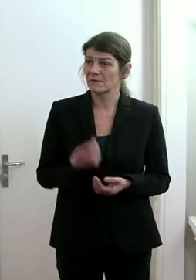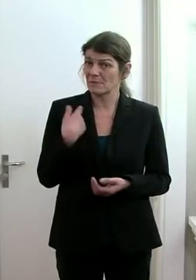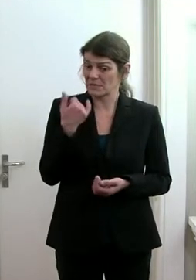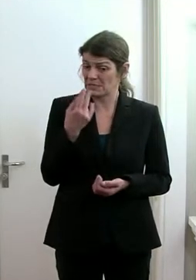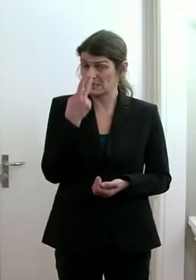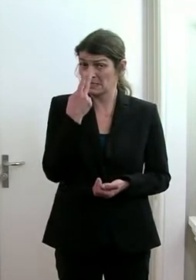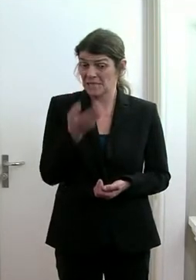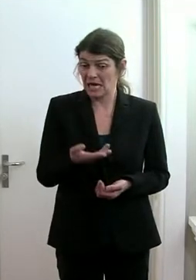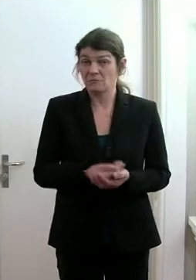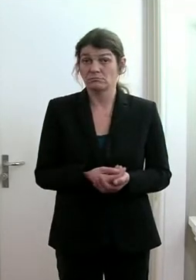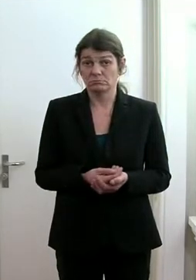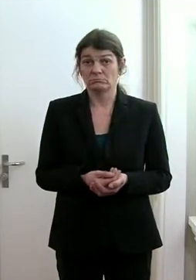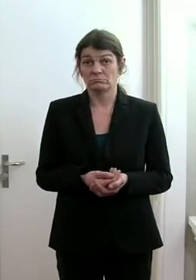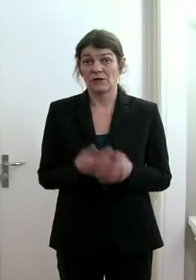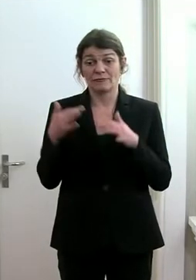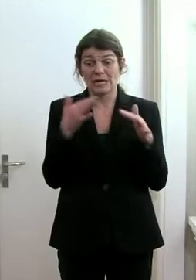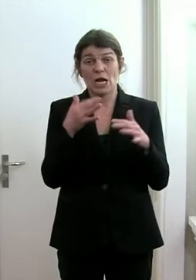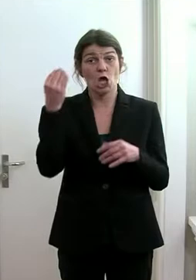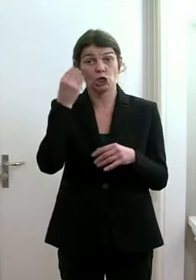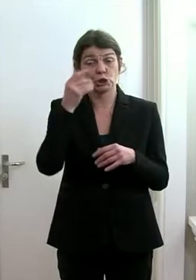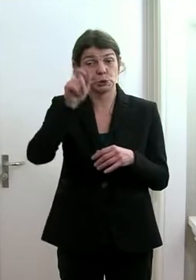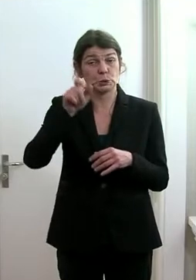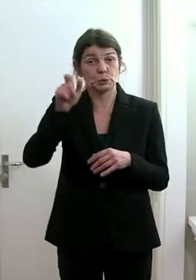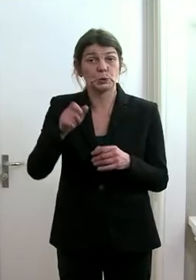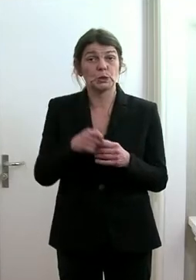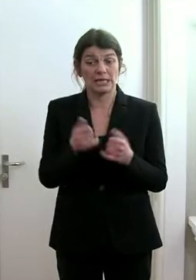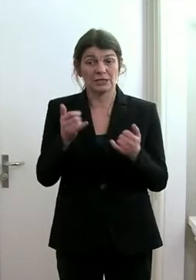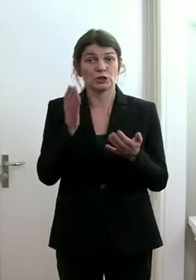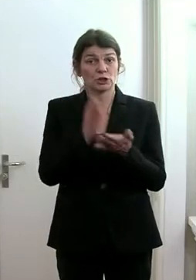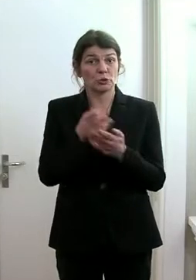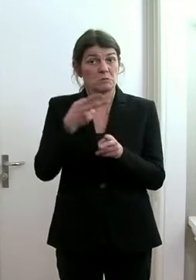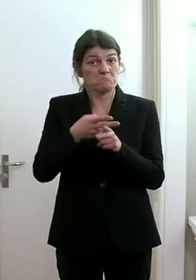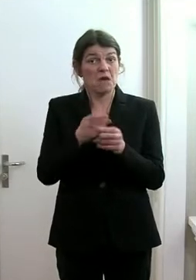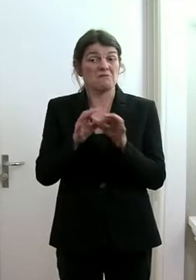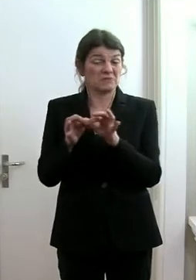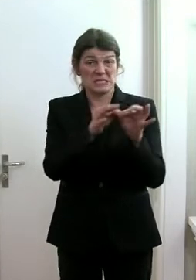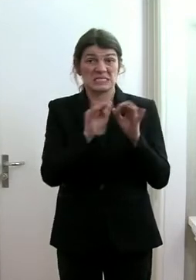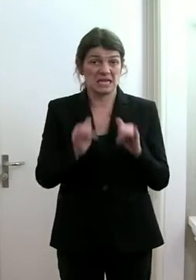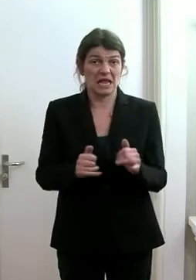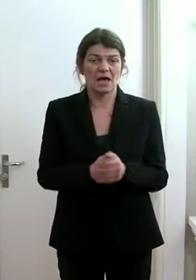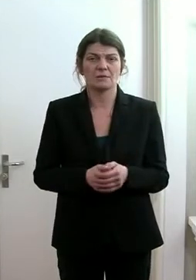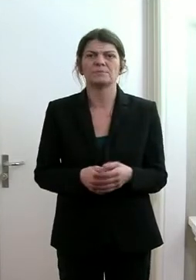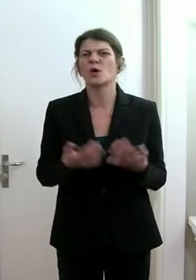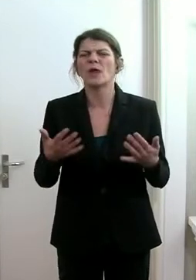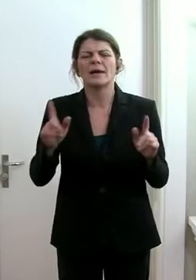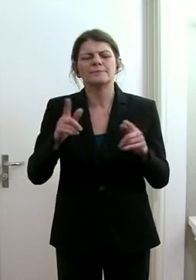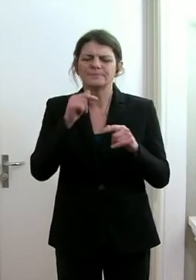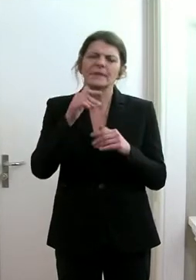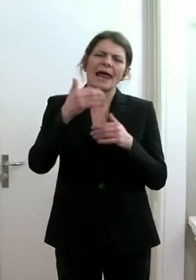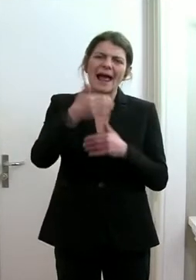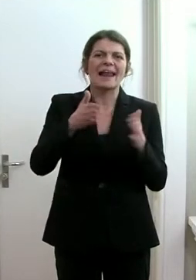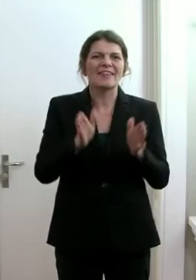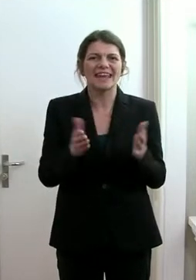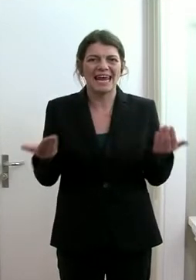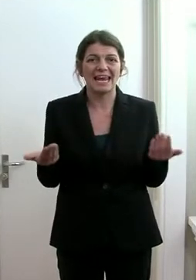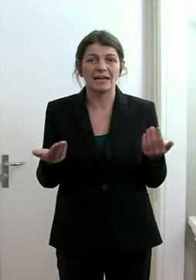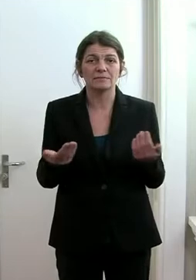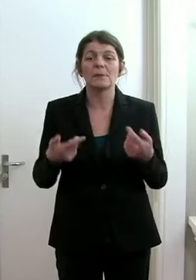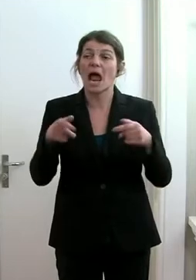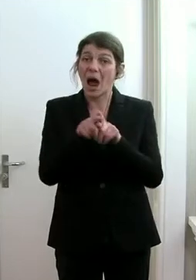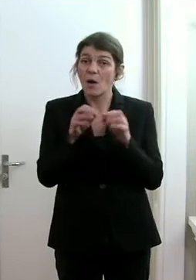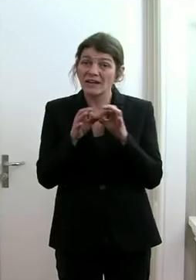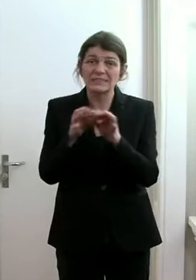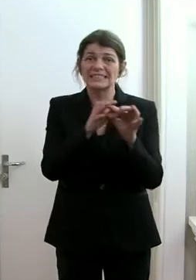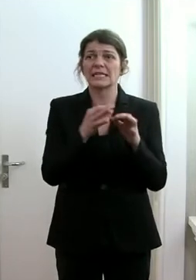gesehen, da sind relativ viele Schüler infiziert oder in Quarantäne sind die auch infiziert